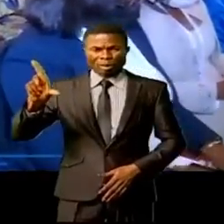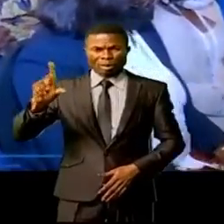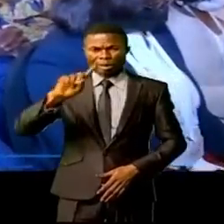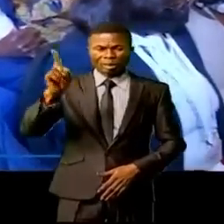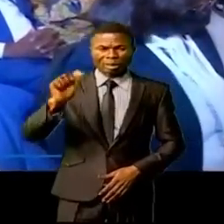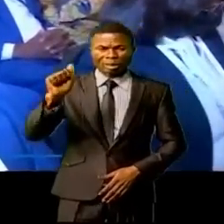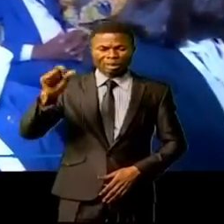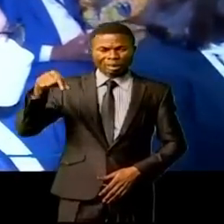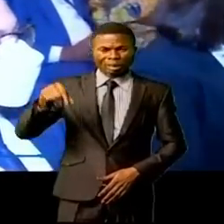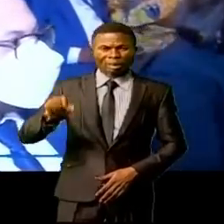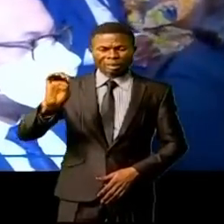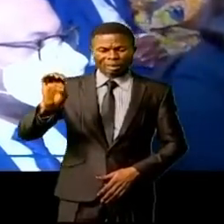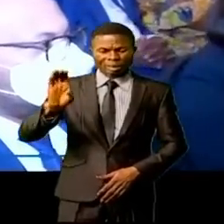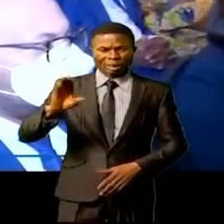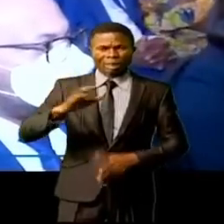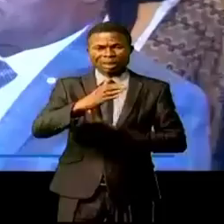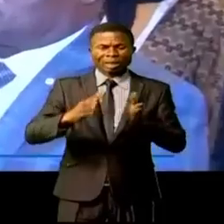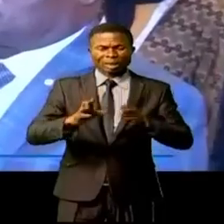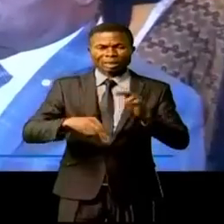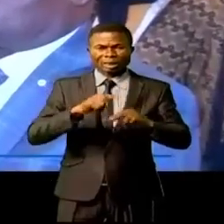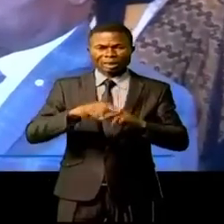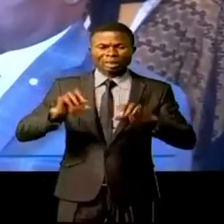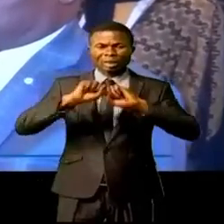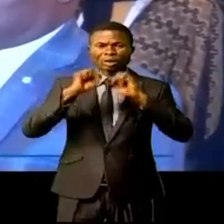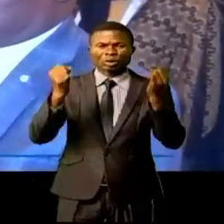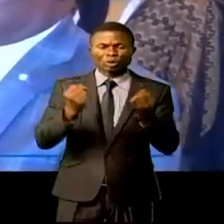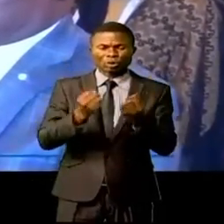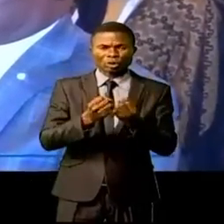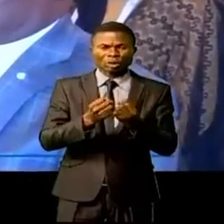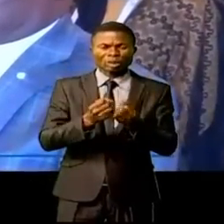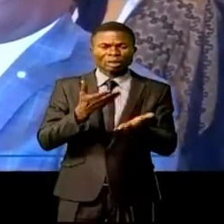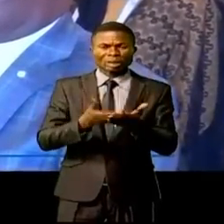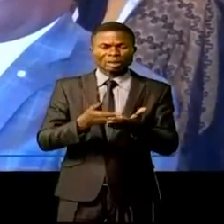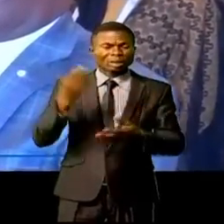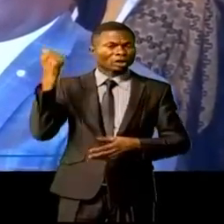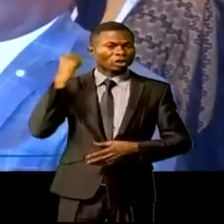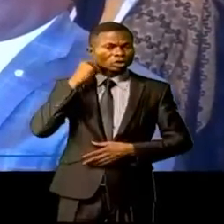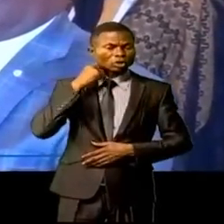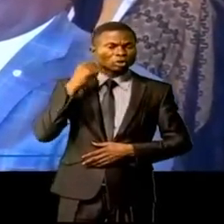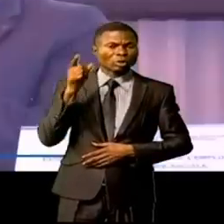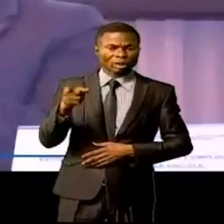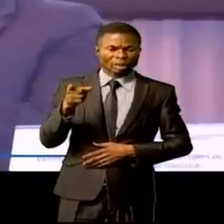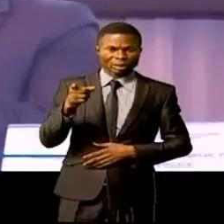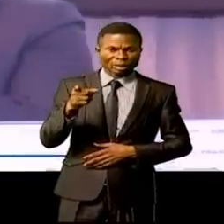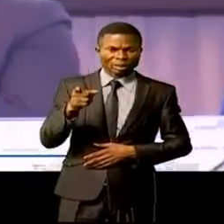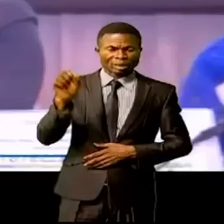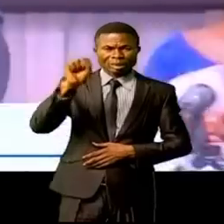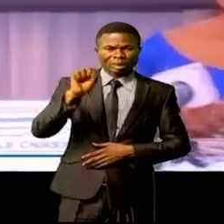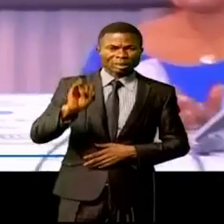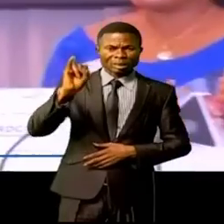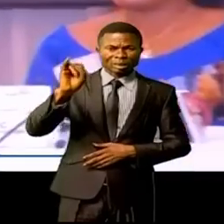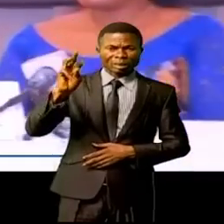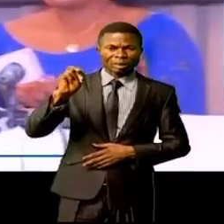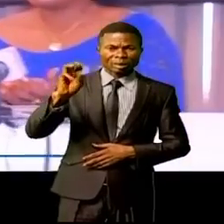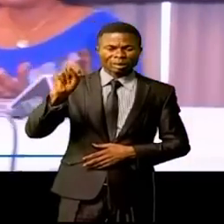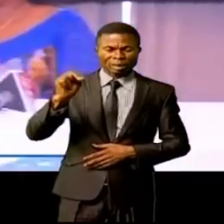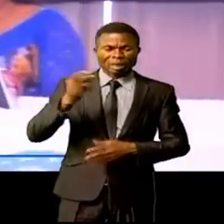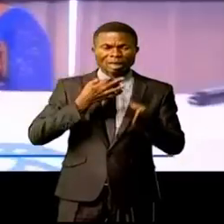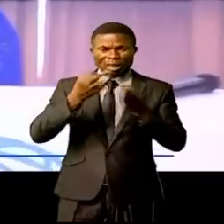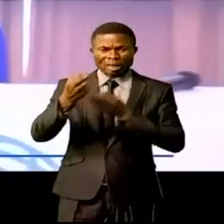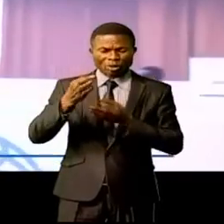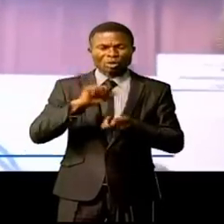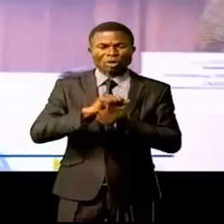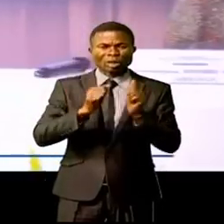intérimaire de la caisse nationale de sécurité sociale, le Dr Simon Futikiakou a d'entrée de jeu circonscrit les